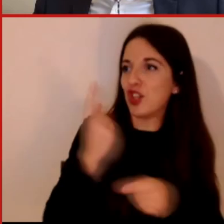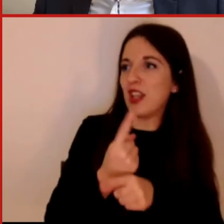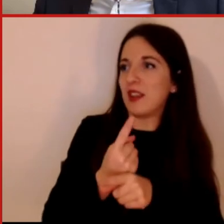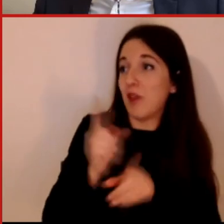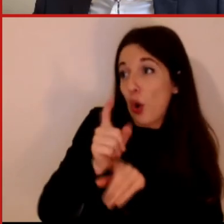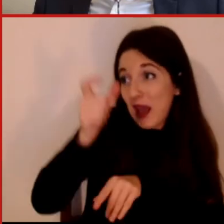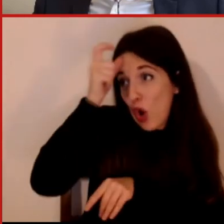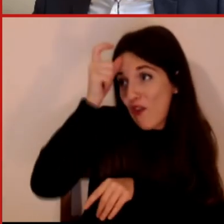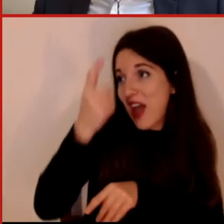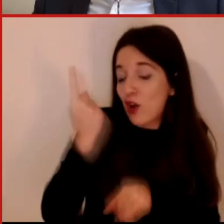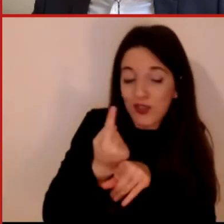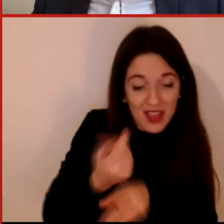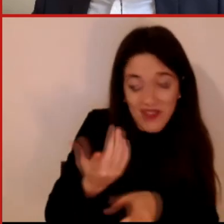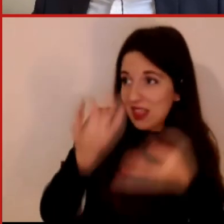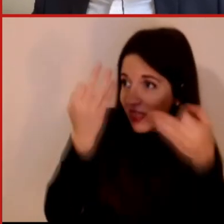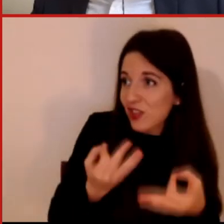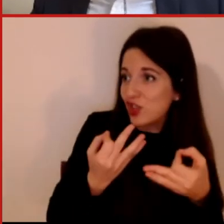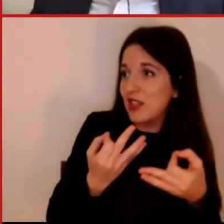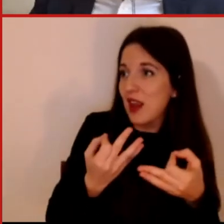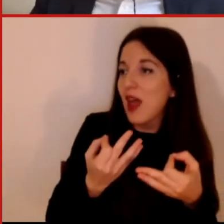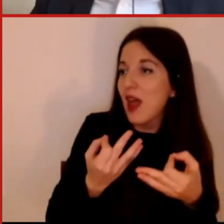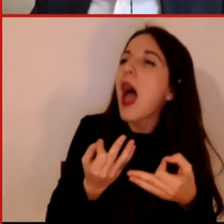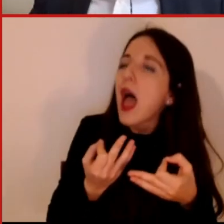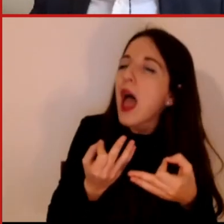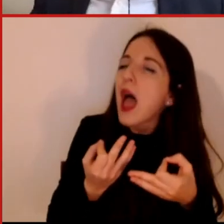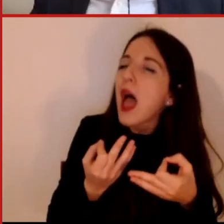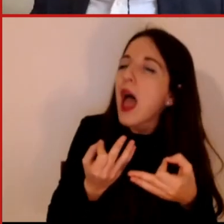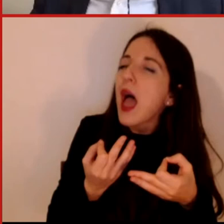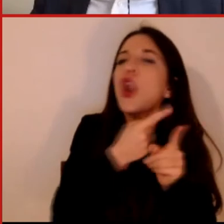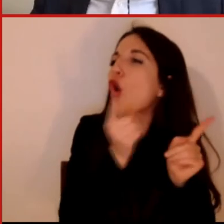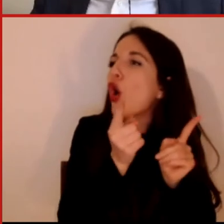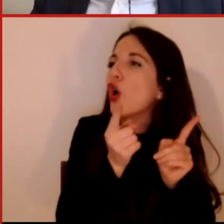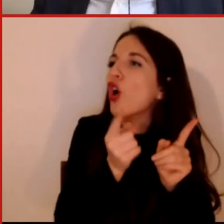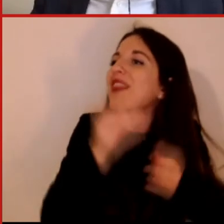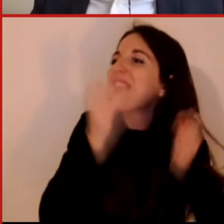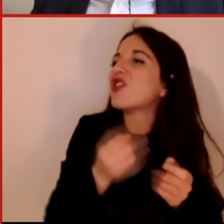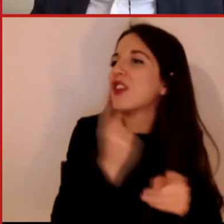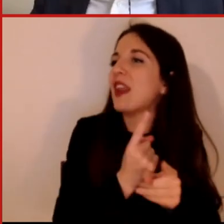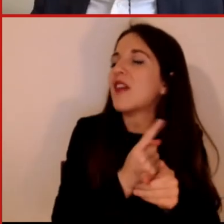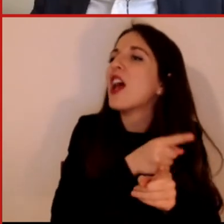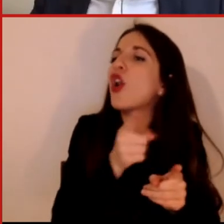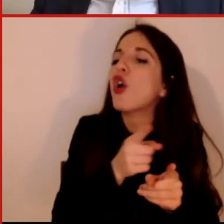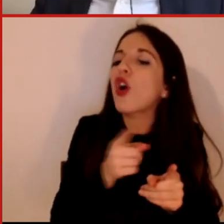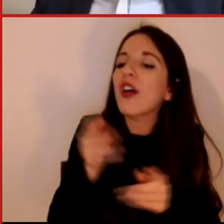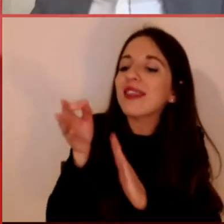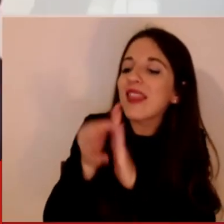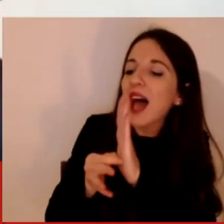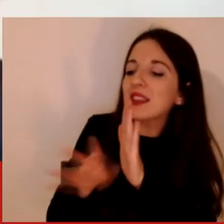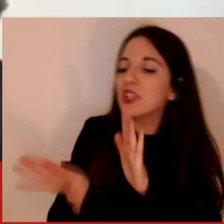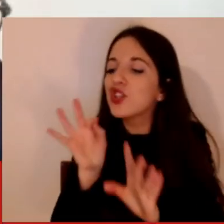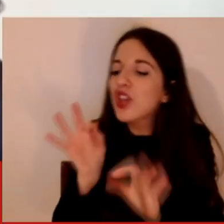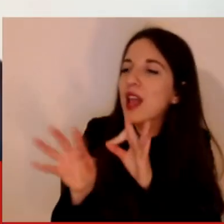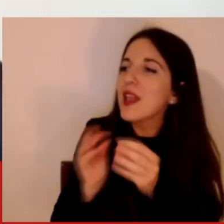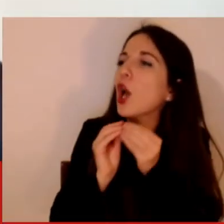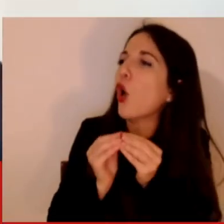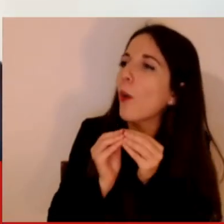l'uomo si può allenare a capire cosa fare di questi dati, quali scegliere, quali scartare. Allora qui parliamo,